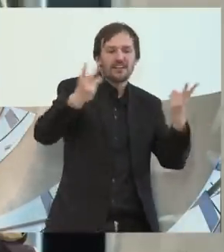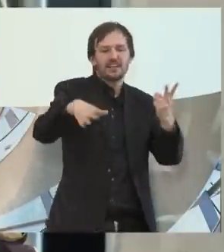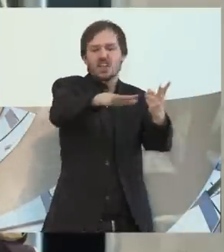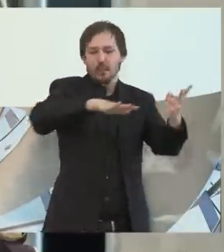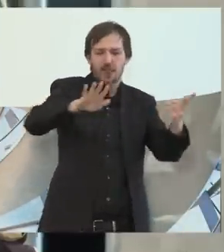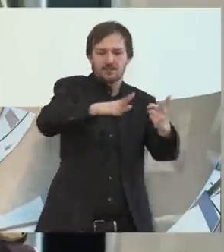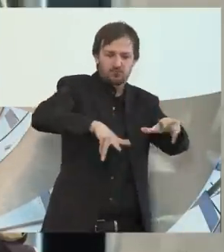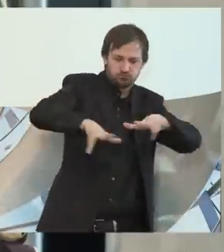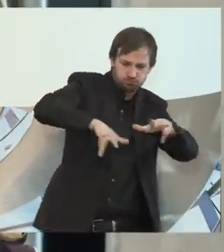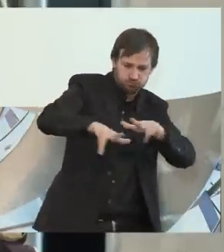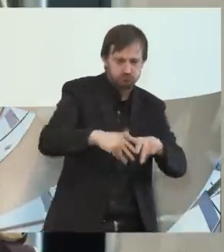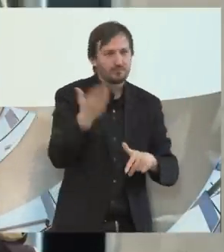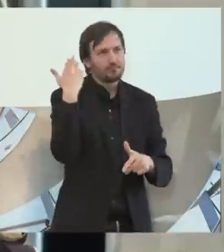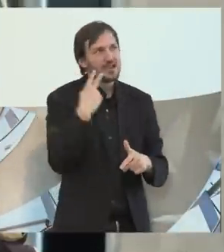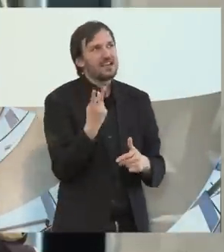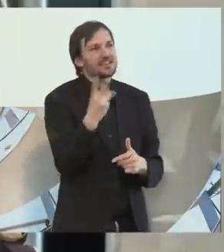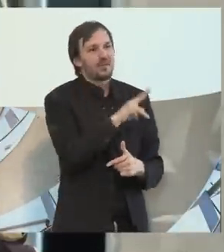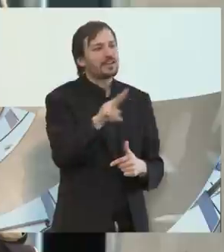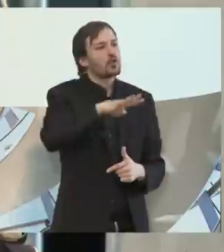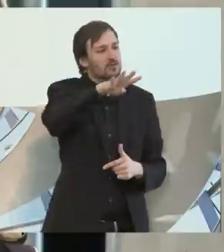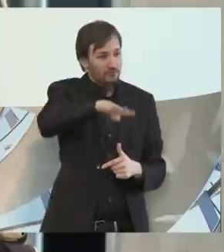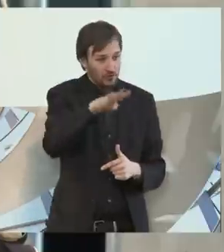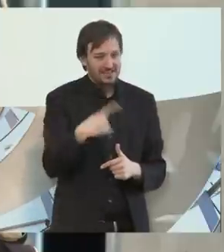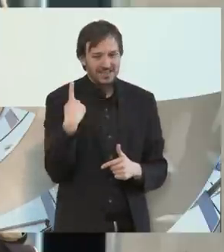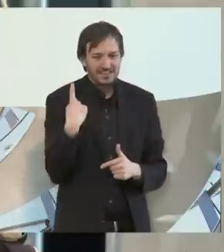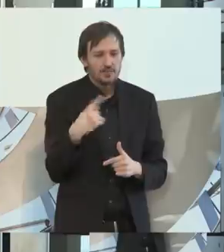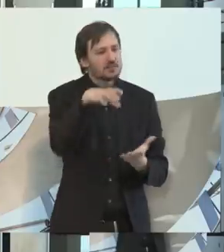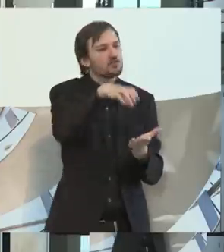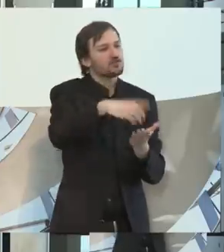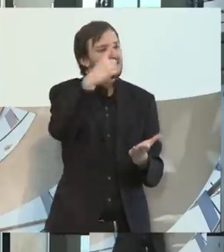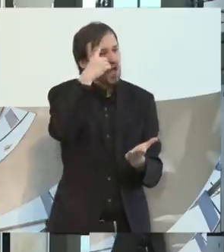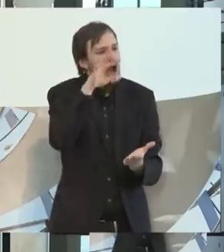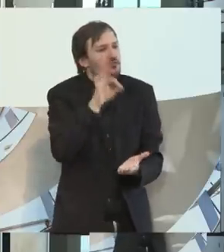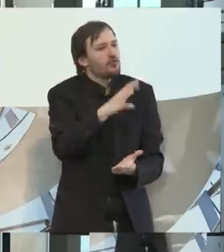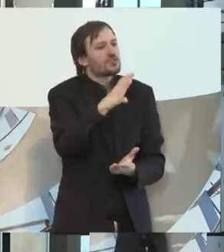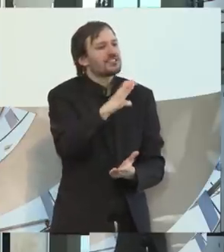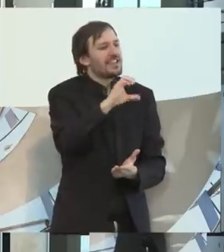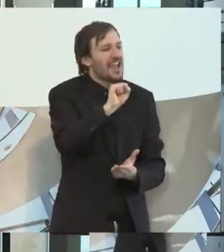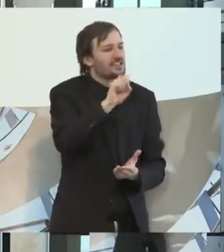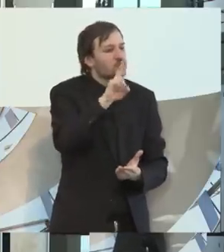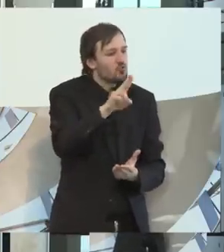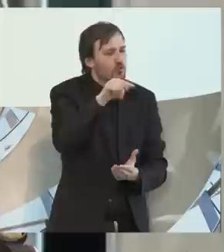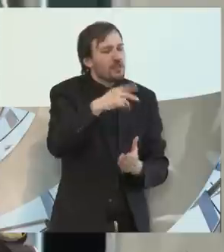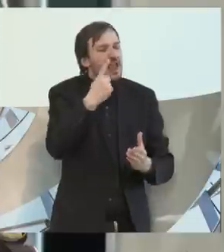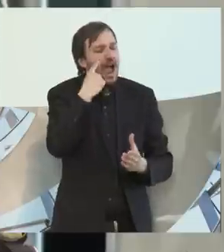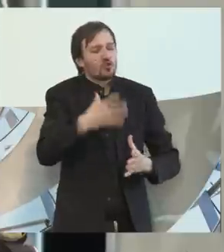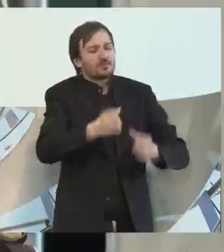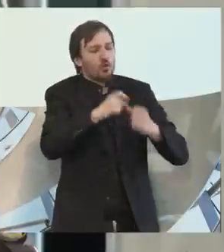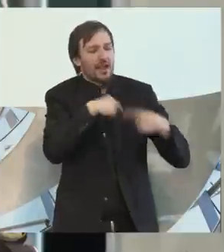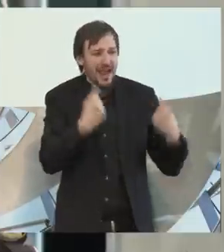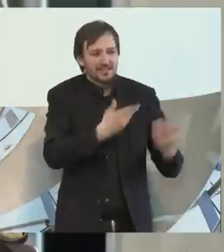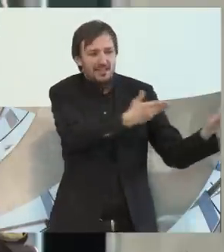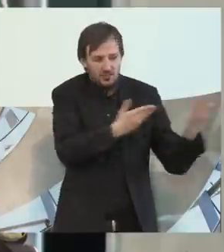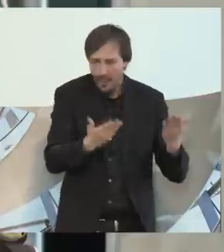ist außerdem seit 2014 im Stadtrat für die CSU in Augsburg. Herzlich willkommen, Benedikt Licker. Ich freue mich, dass Sie da sind.